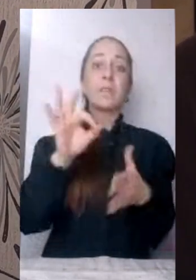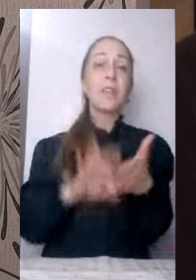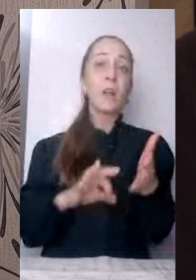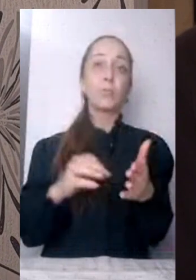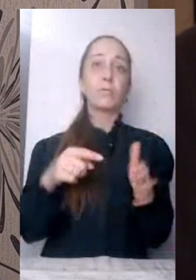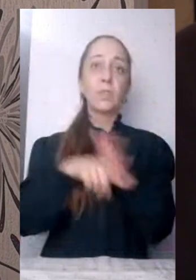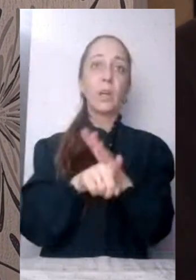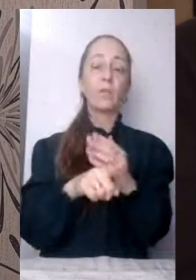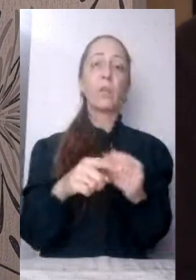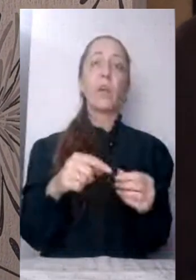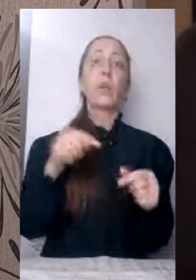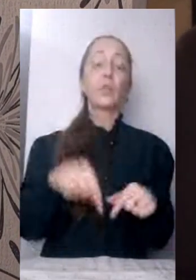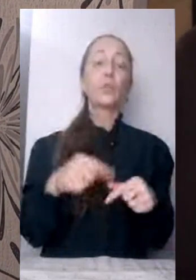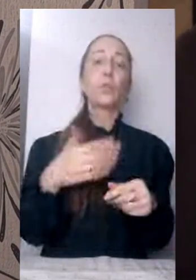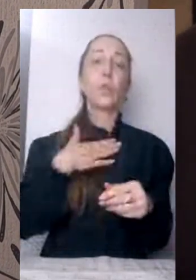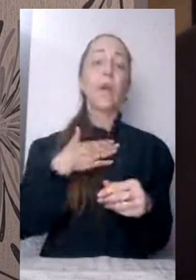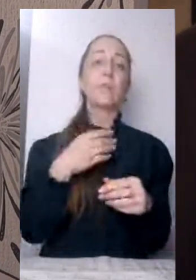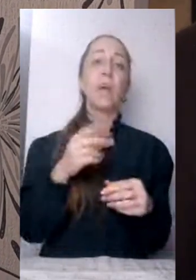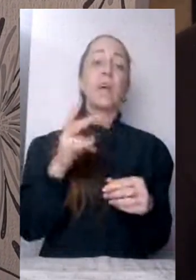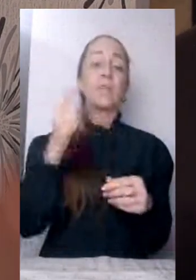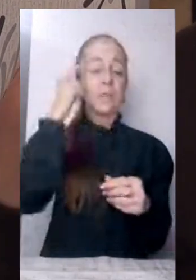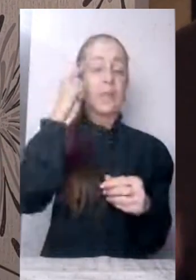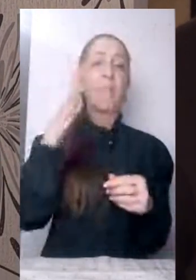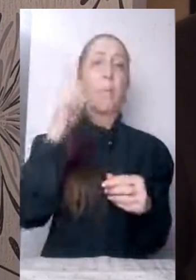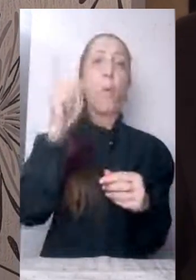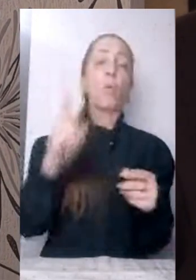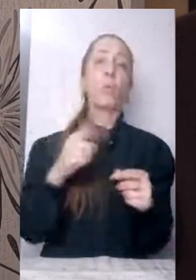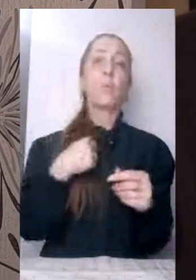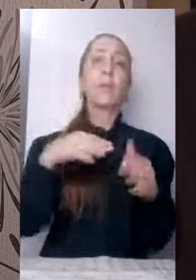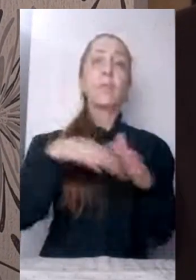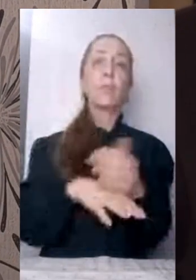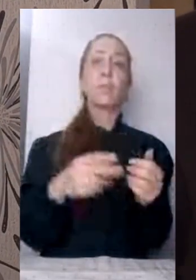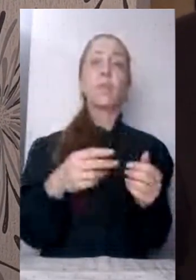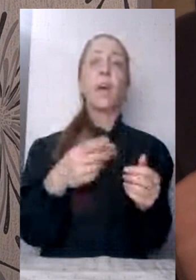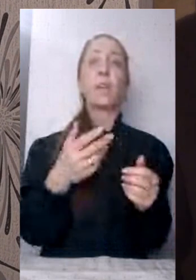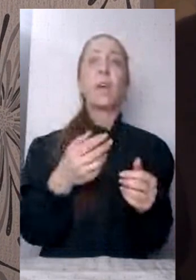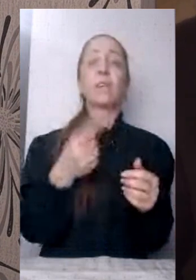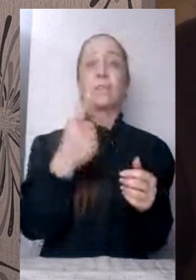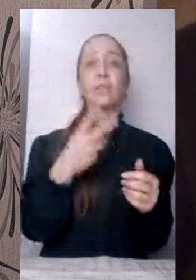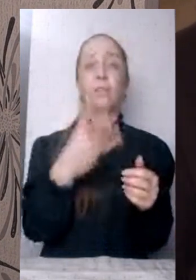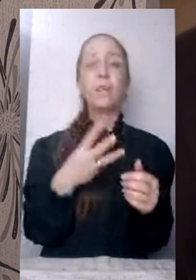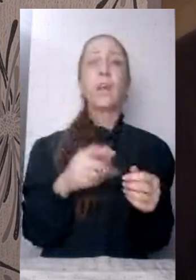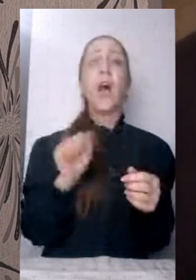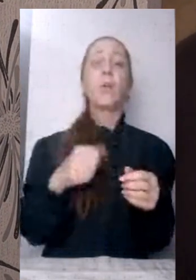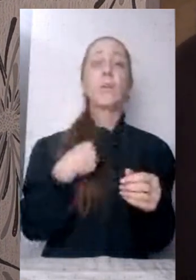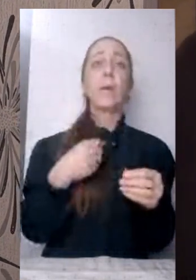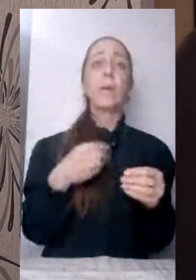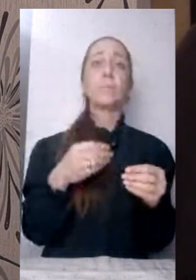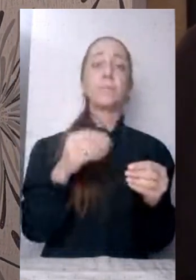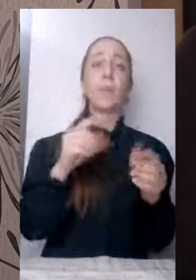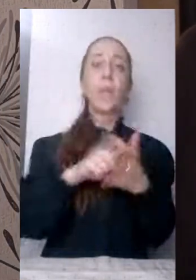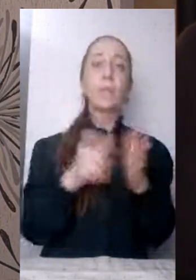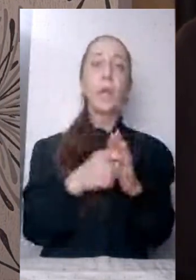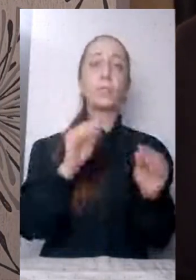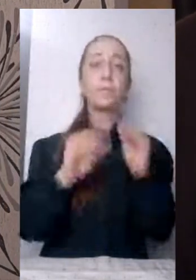все було спокійно. Ми перші рази спускалися в підвал, а потім вже так укріпили кімнату. Ну, тобто, ми реагуємо на сирени, так, що ми